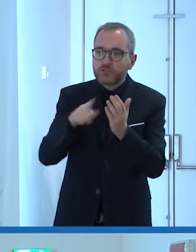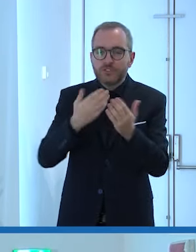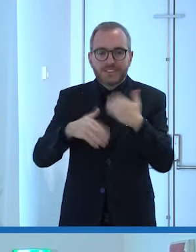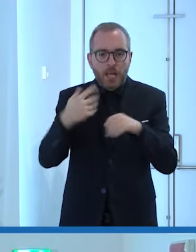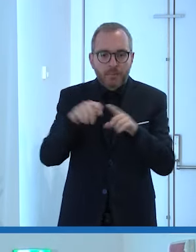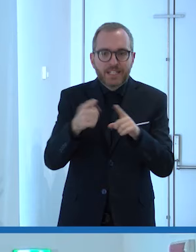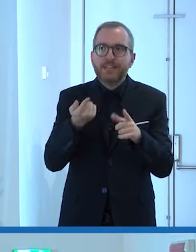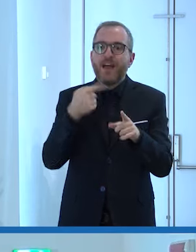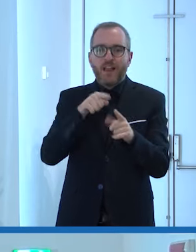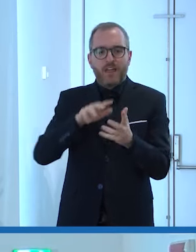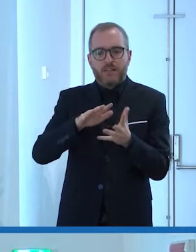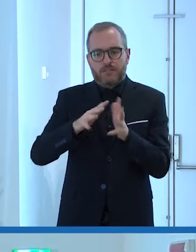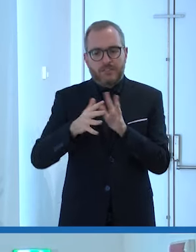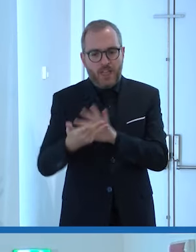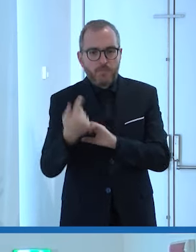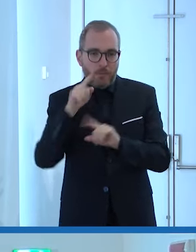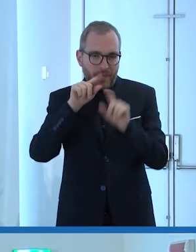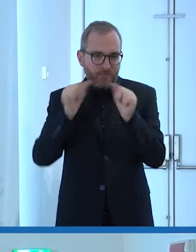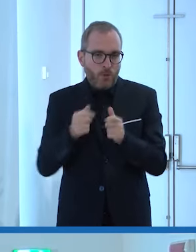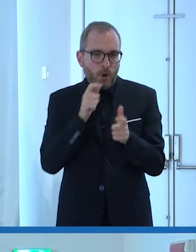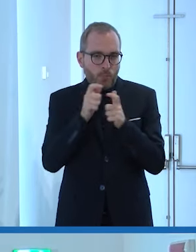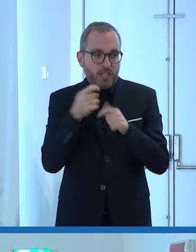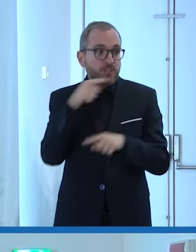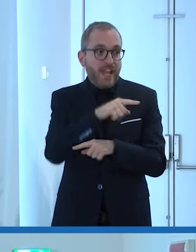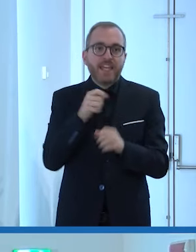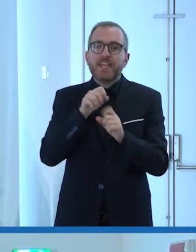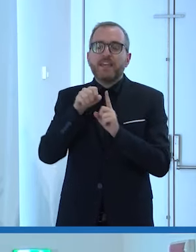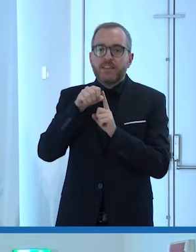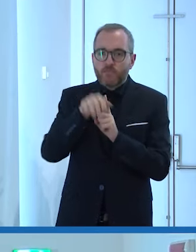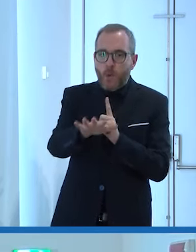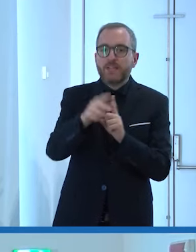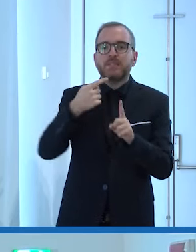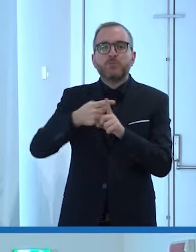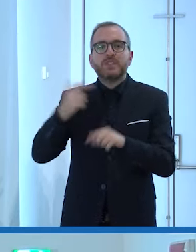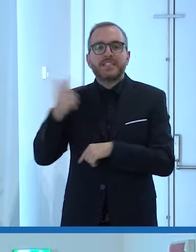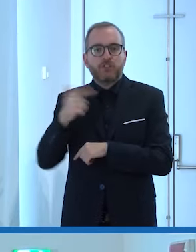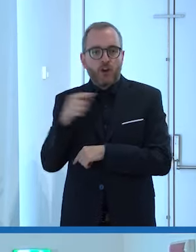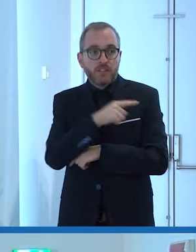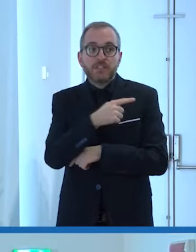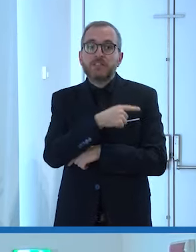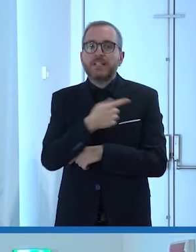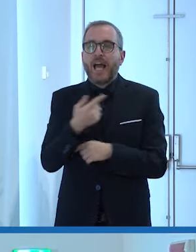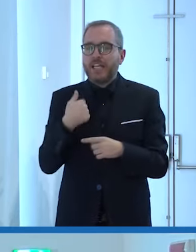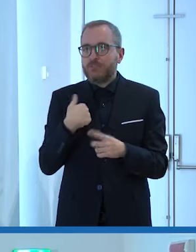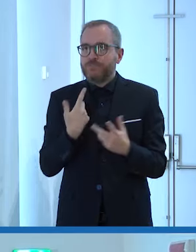un influencer è un tiktoker con lei ecco io sono sono curioso perché il giornalismo